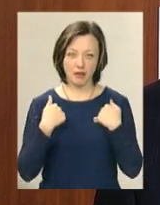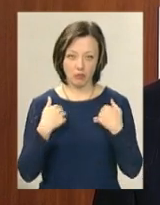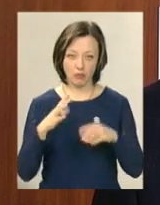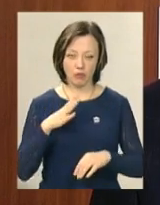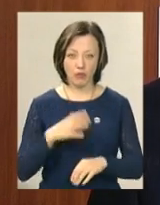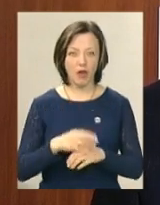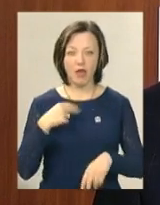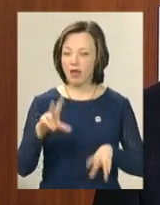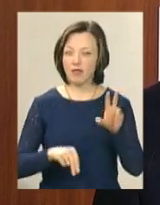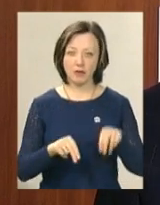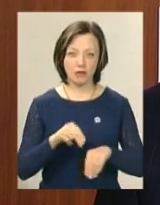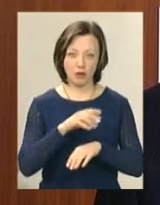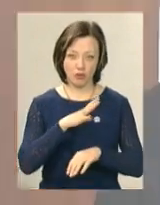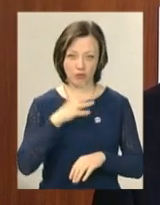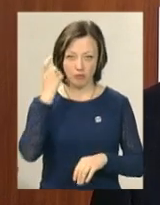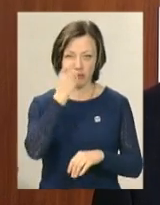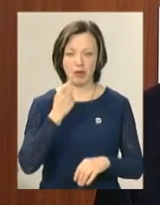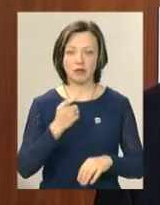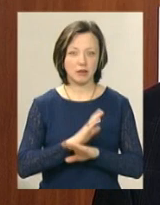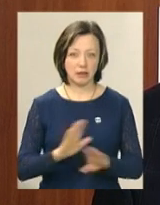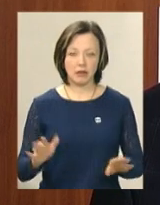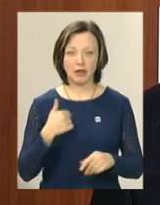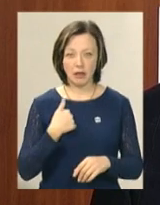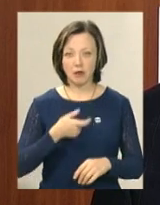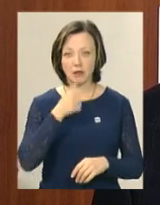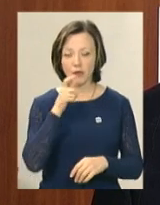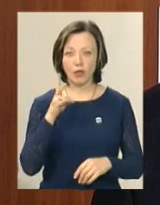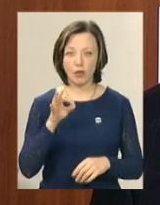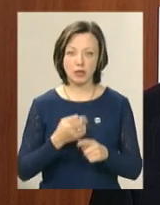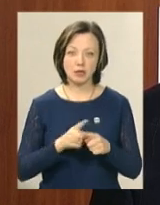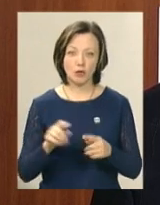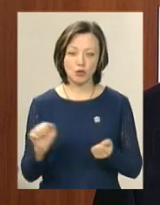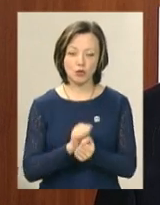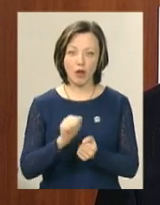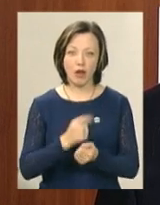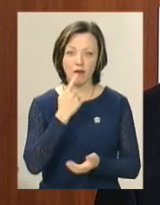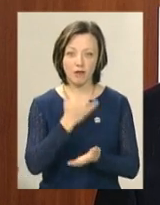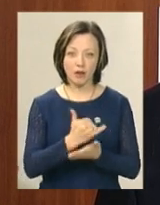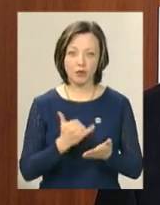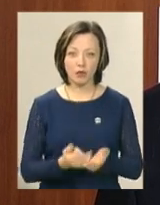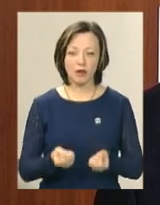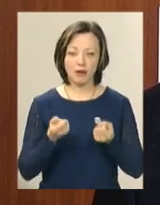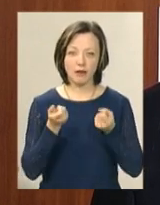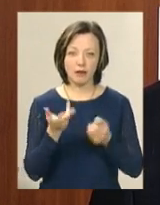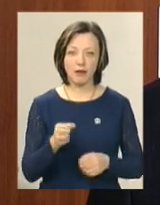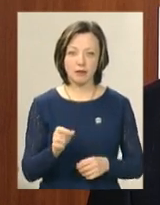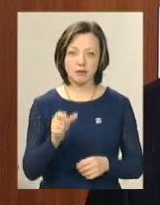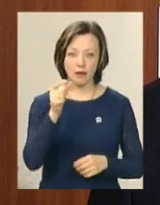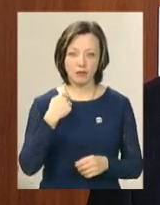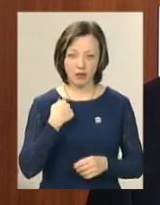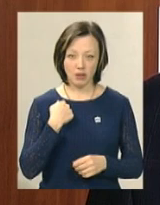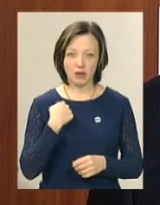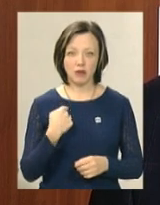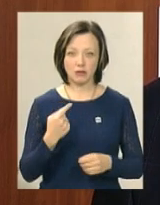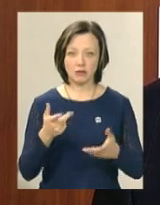Я не вважаю, що я був не Терезом у стані. Я вживав, але це було сухе вино, кілька склянок. Я думаю, що я